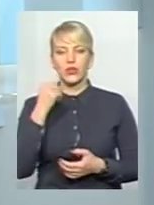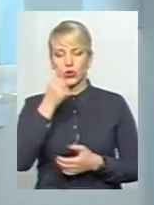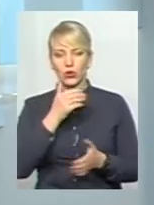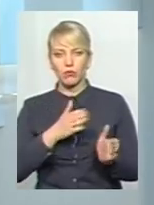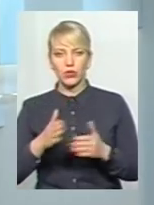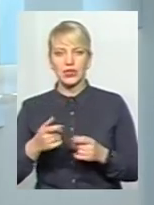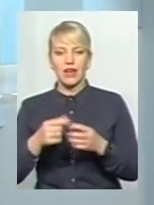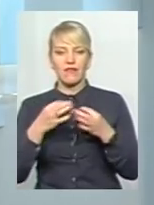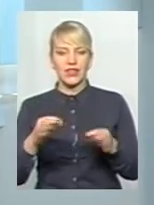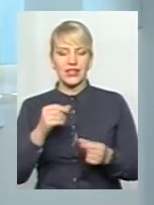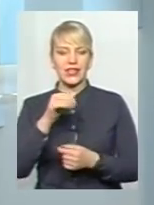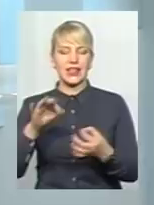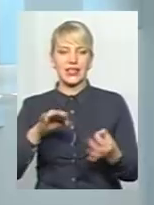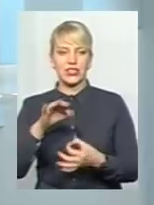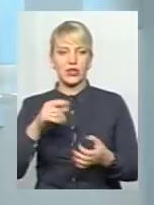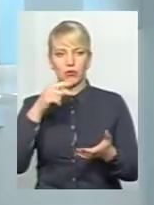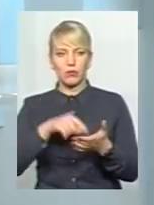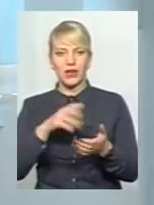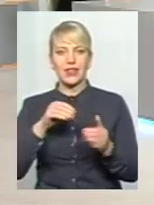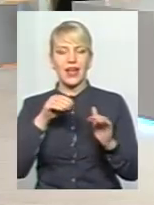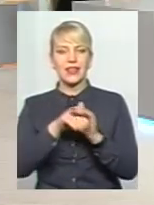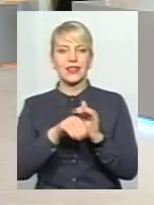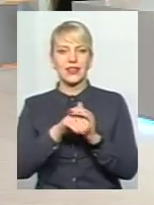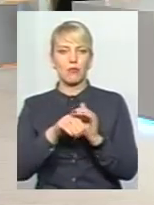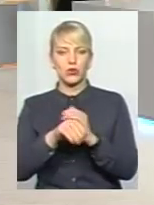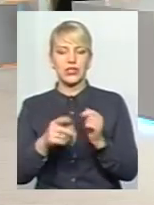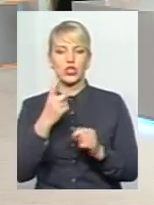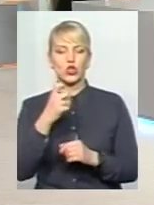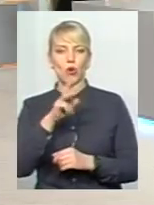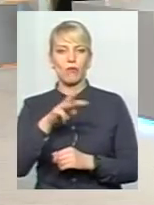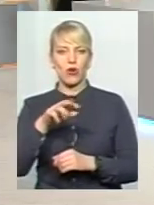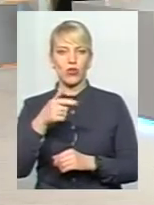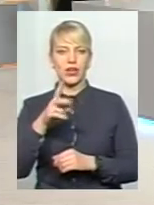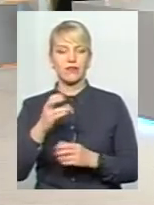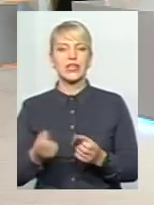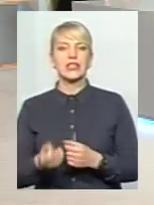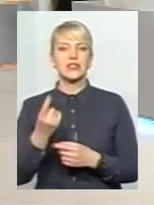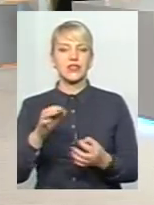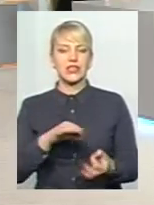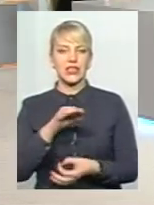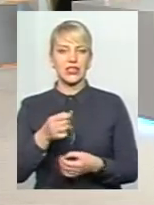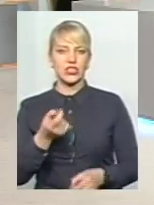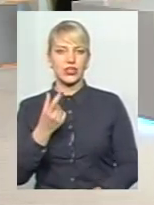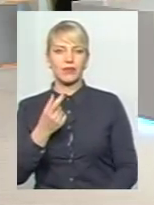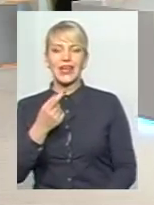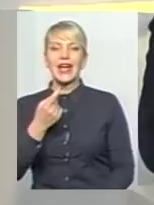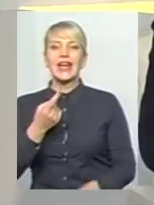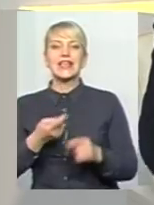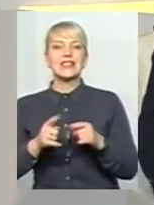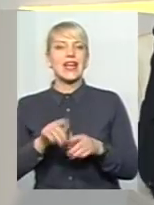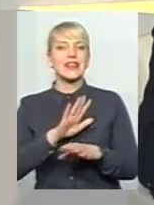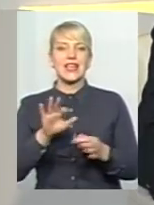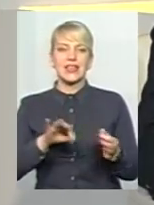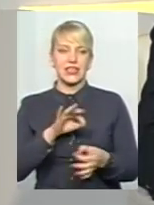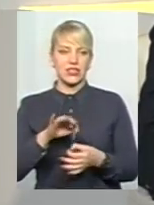лишки міської скарбниці потрапляють на депозит. У минулому році йшлося про 100 мільйонів гривень. Звідки ці лишки беруться? Це не лишки. Я вже, знову ж